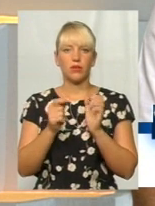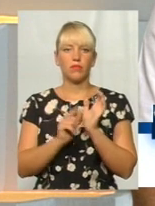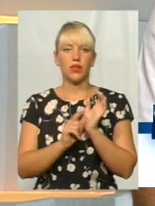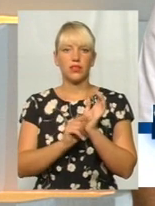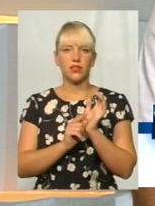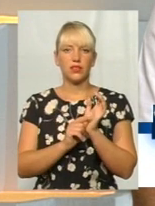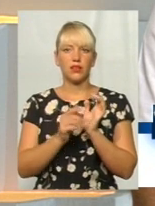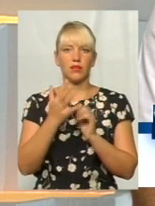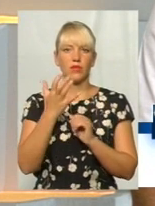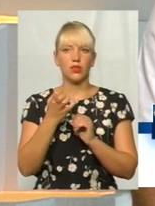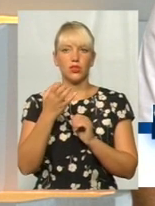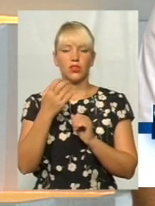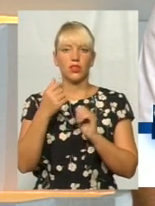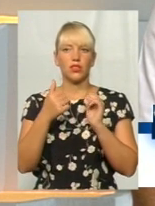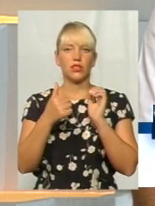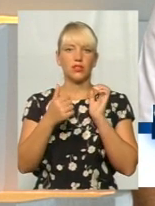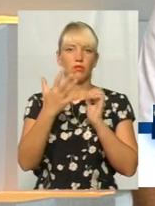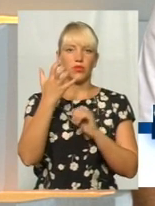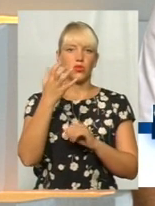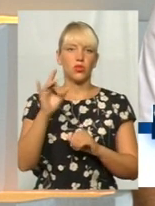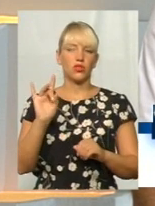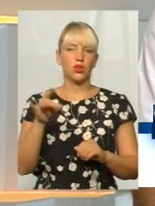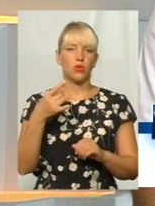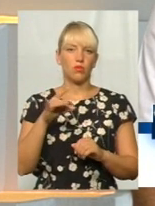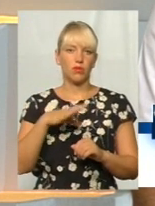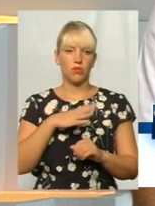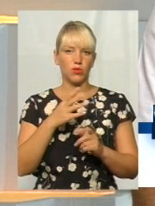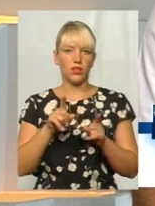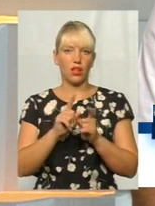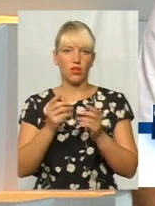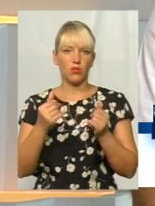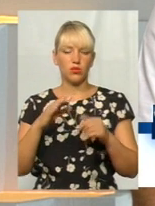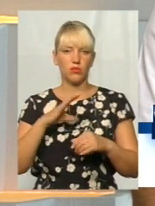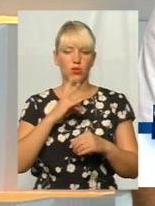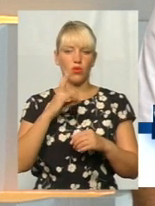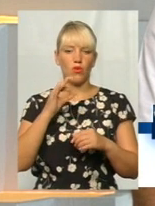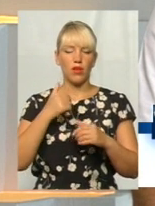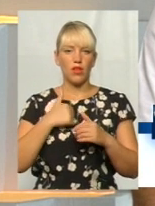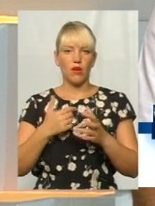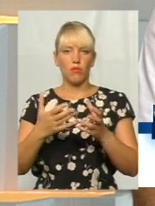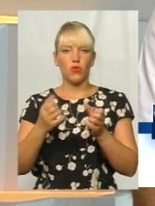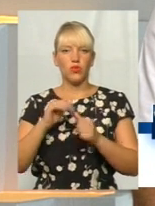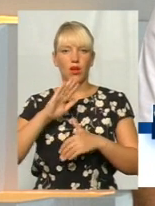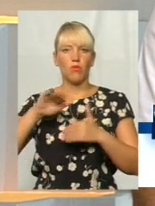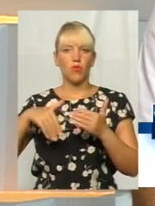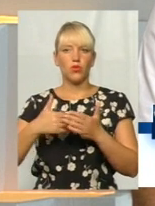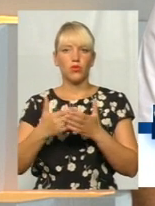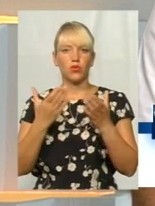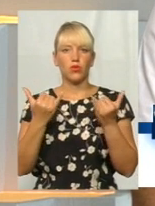500-600 рублів було, отакі гроші. Але я отримую по сьогоднішній день